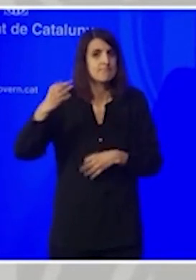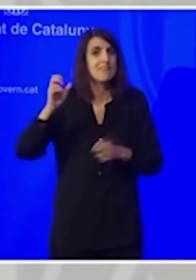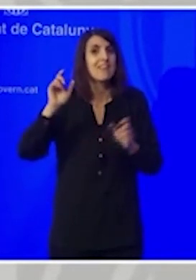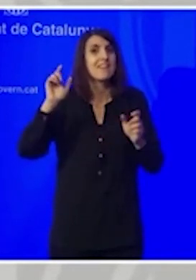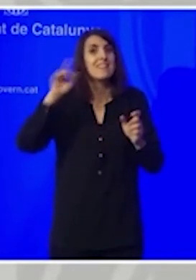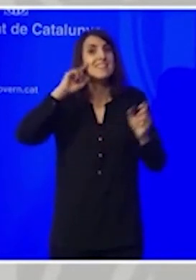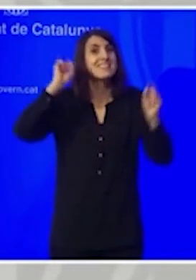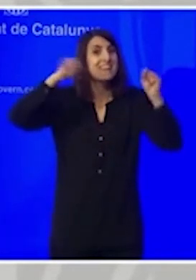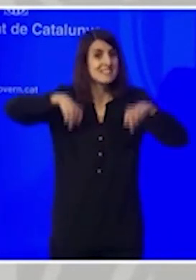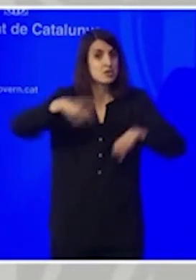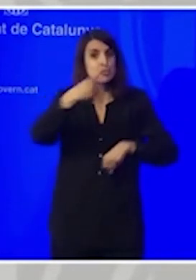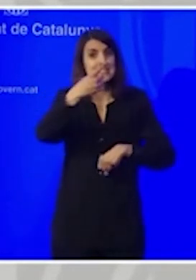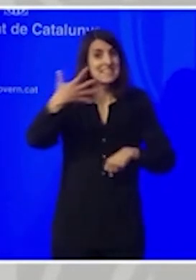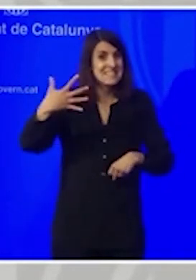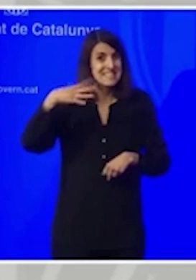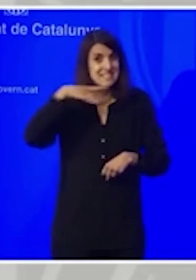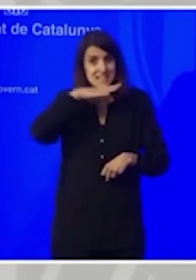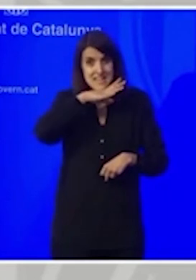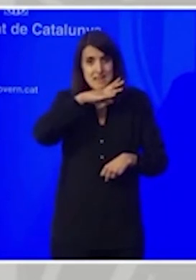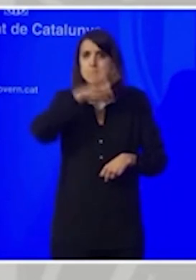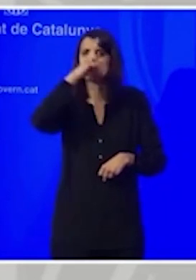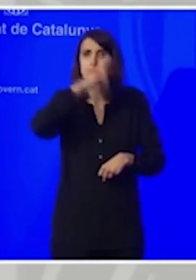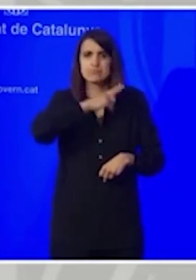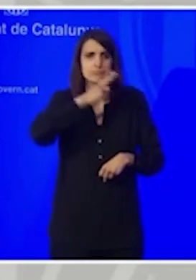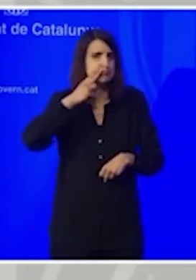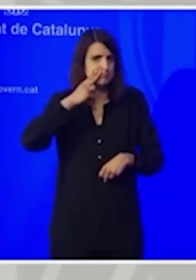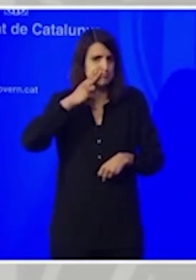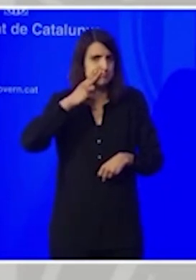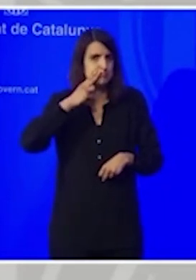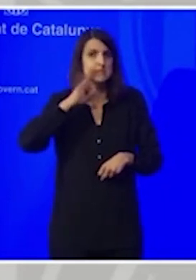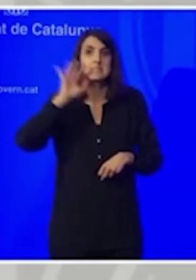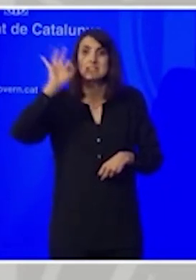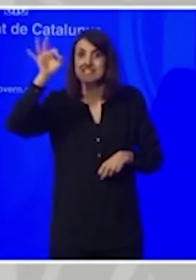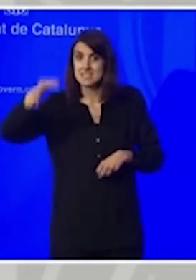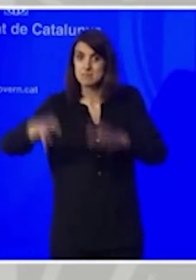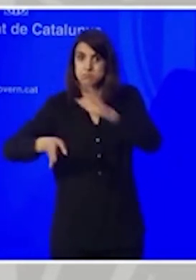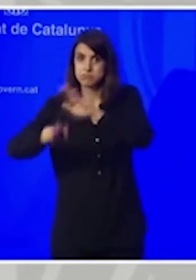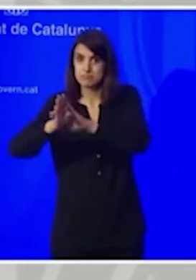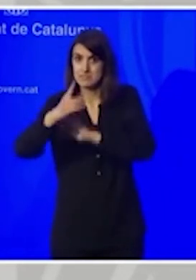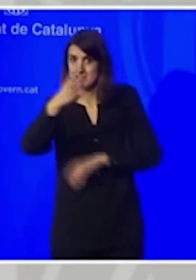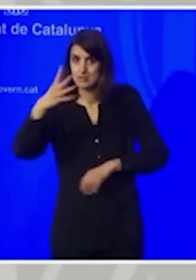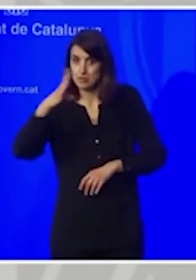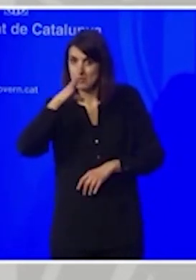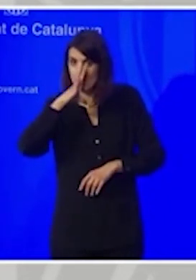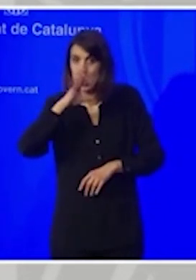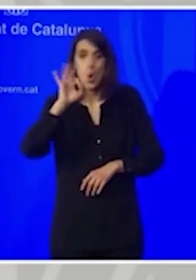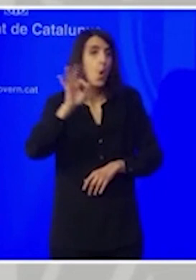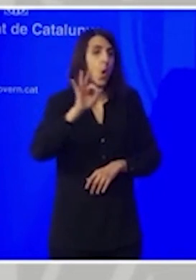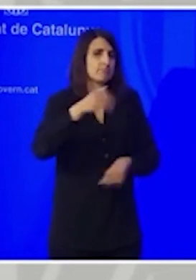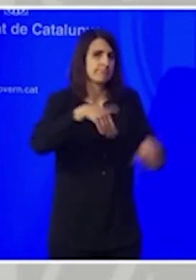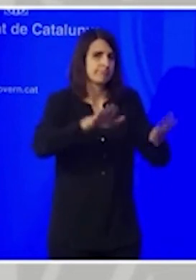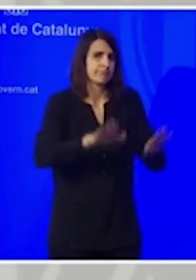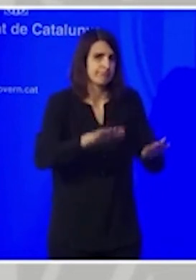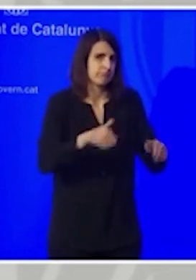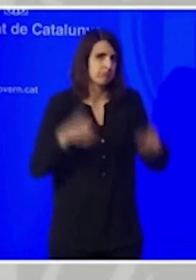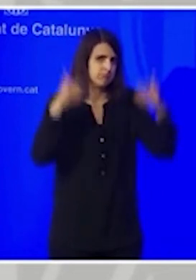sigui la decisió definitiva. Tant si es decideix que es concorren eleccions el 14 de febrer com si es decideix